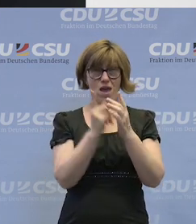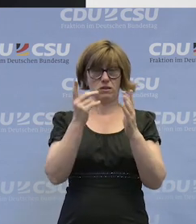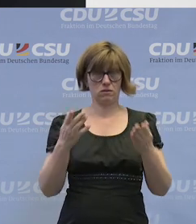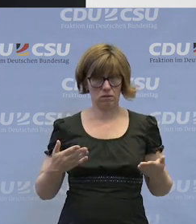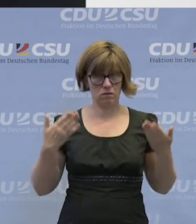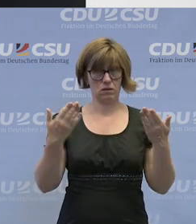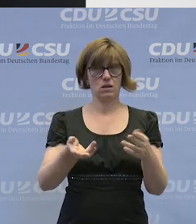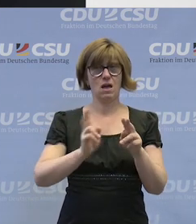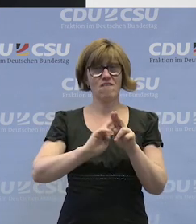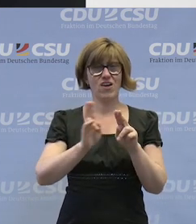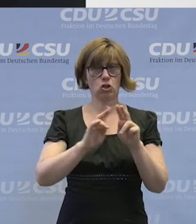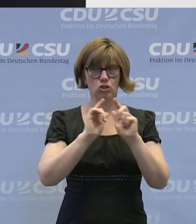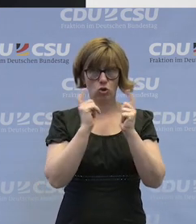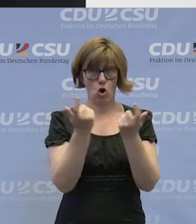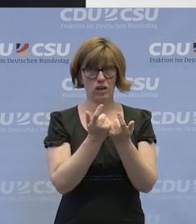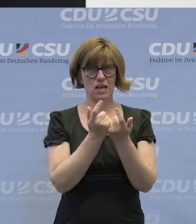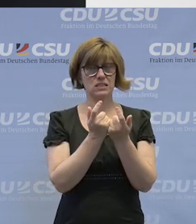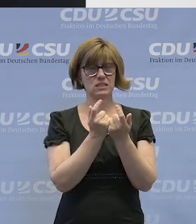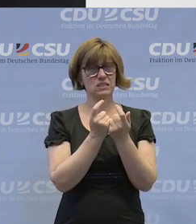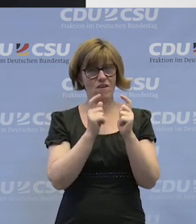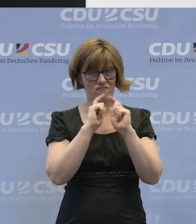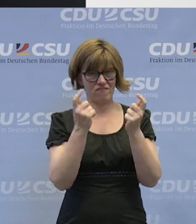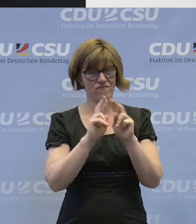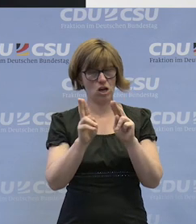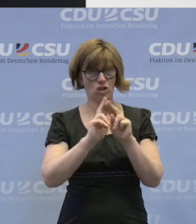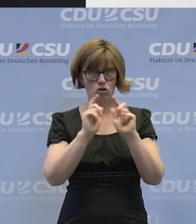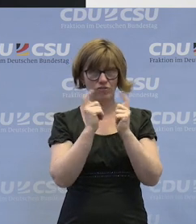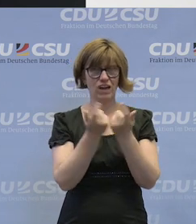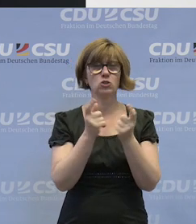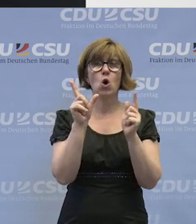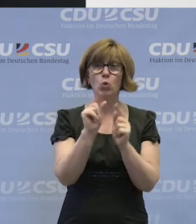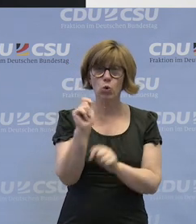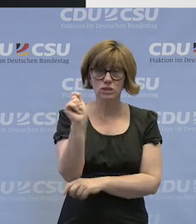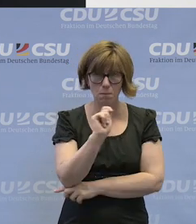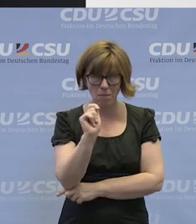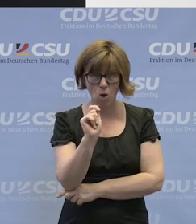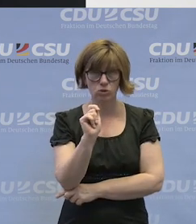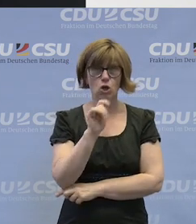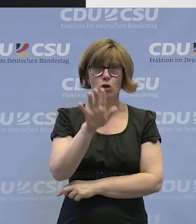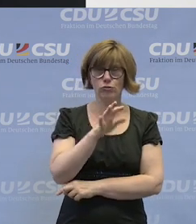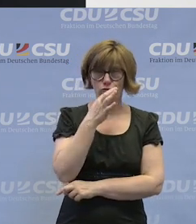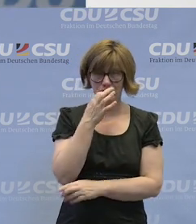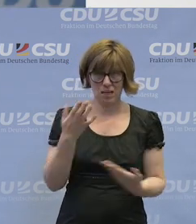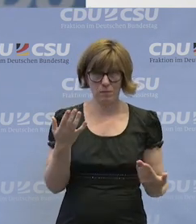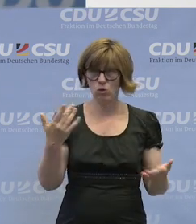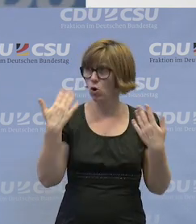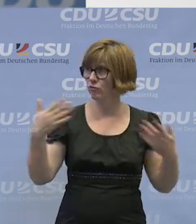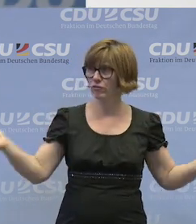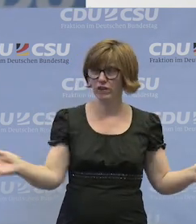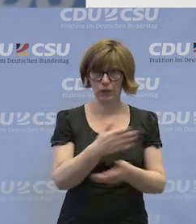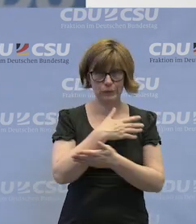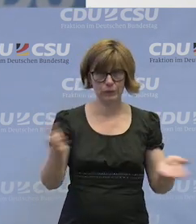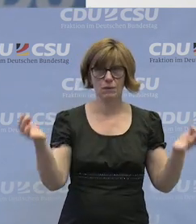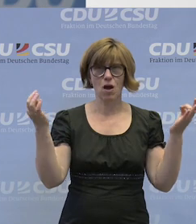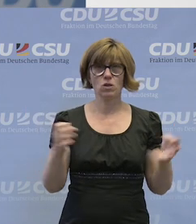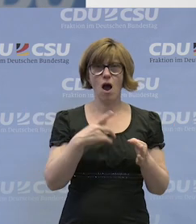Werkstattkongress, bei dieser Werkstattkonferenz. Wir gönnen uns jetzt eine kurze Pause von einer Viertelstunde, lüften mal ordentlich